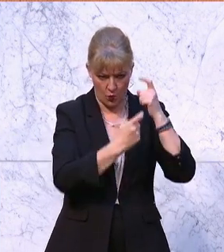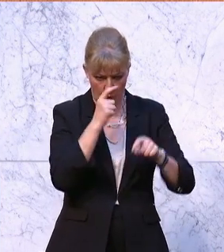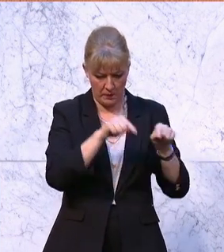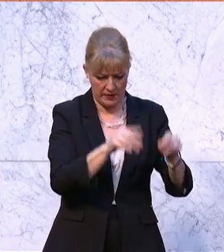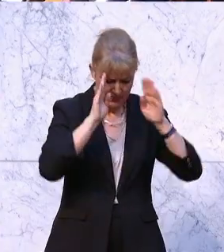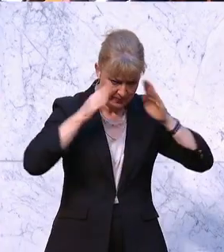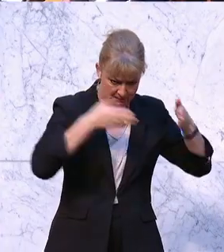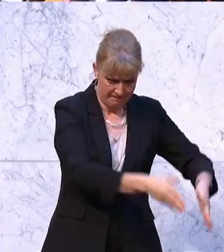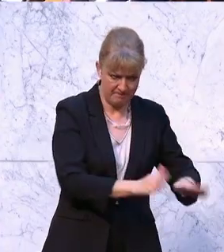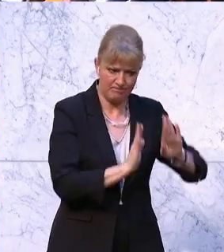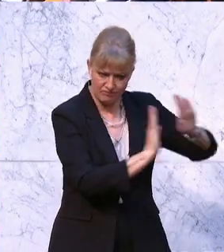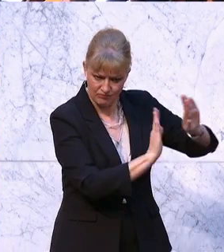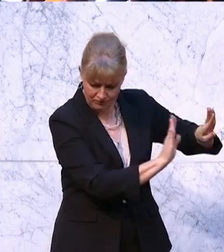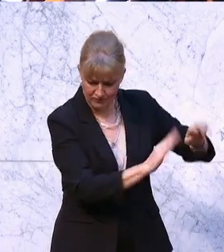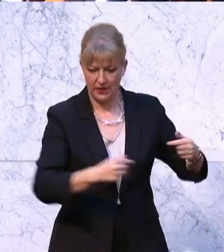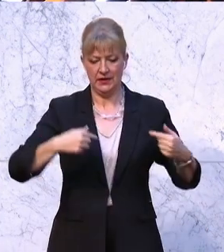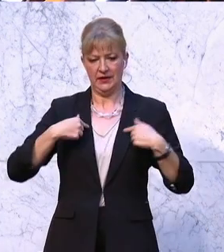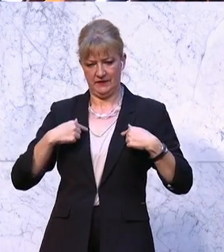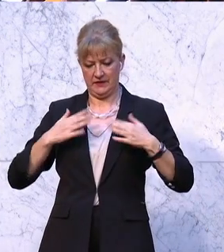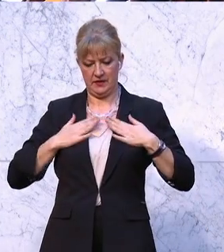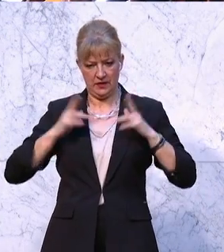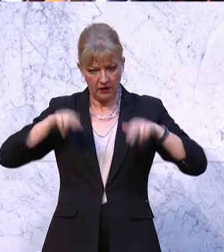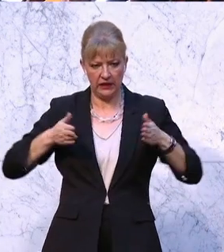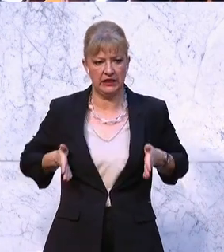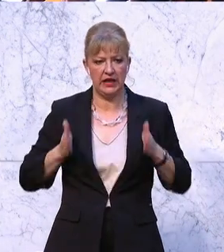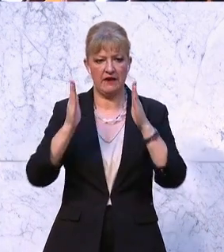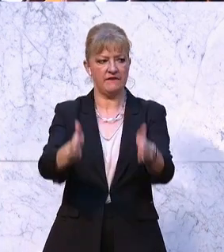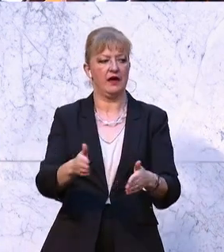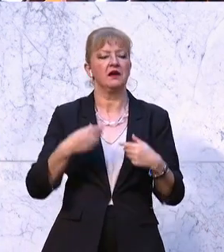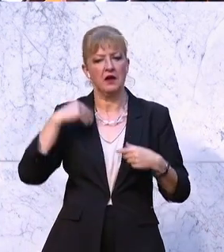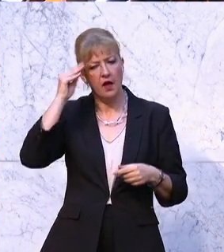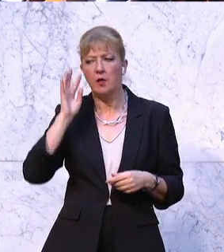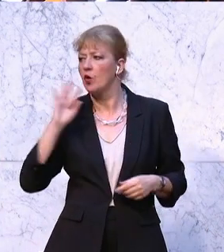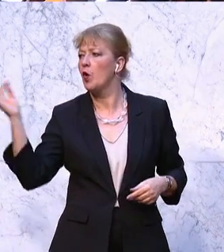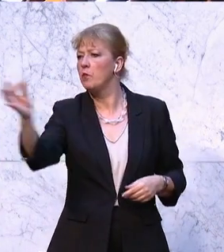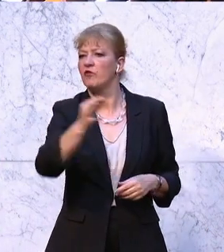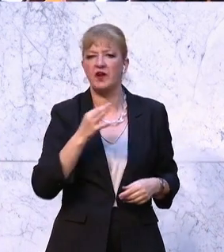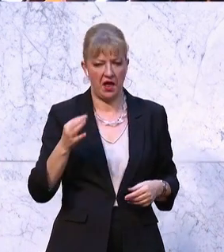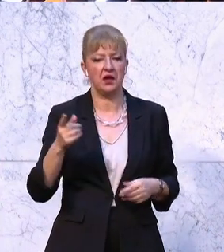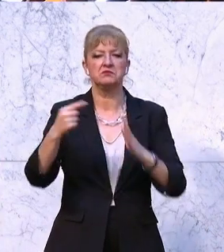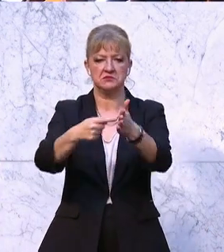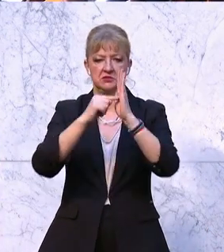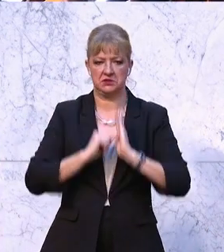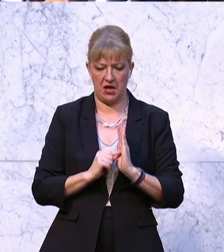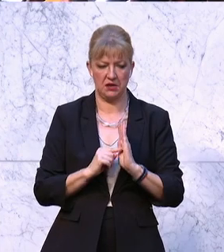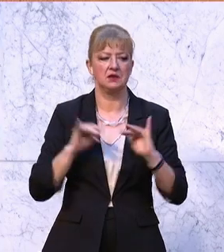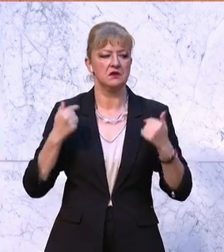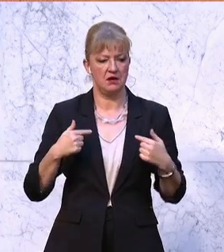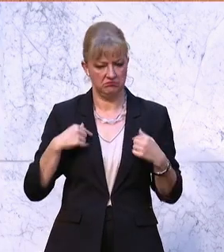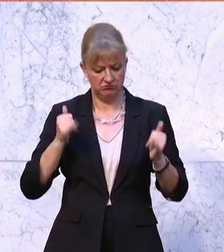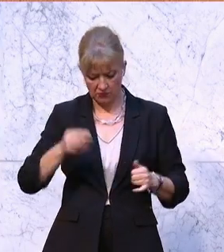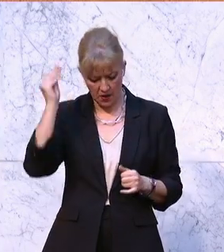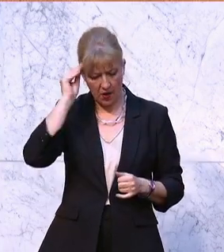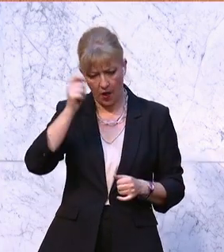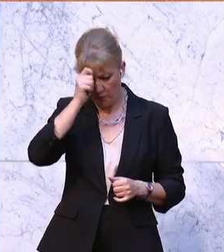Und wir sind auf einem richtigen Weg und ich glaube, die Umfragen zeigen, dass wir glaubwürdig sind